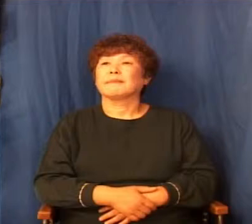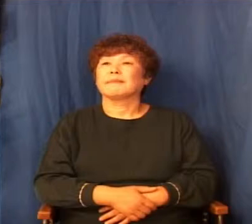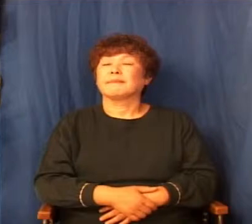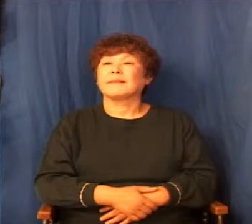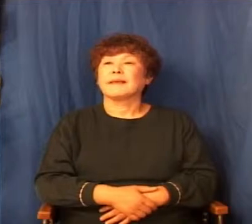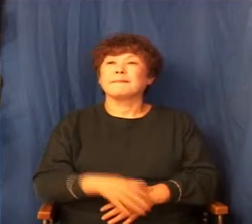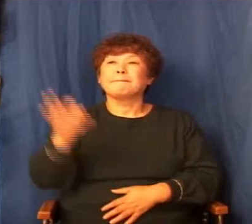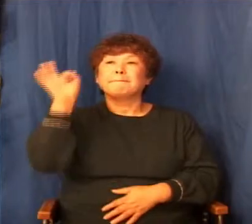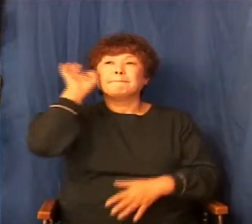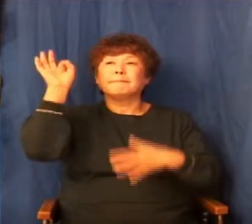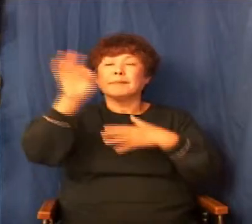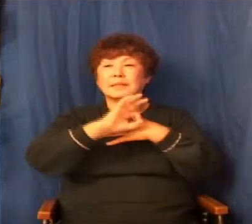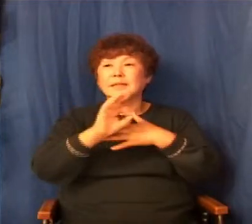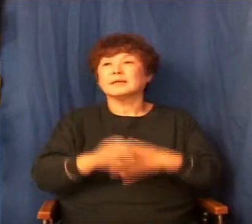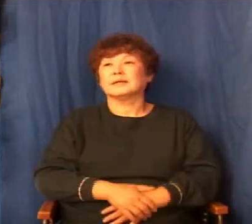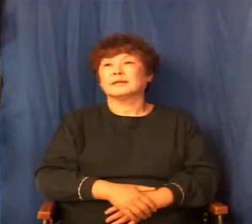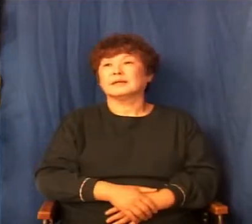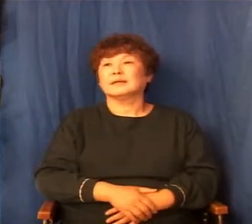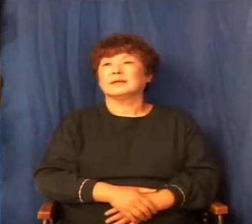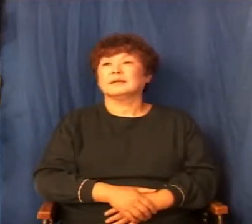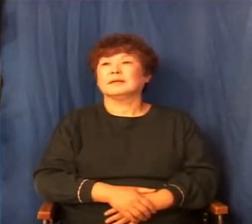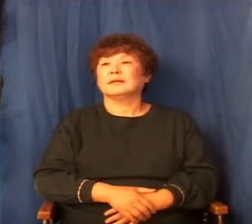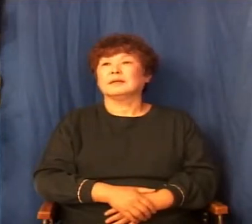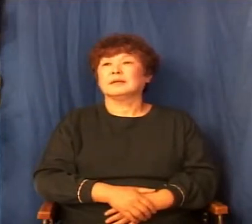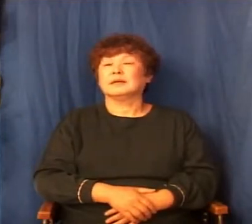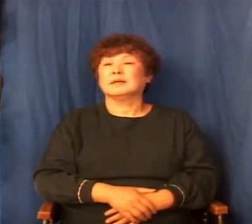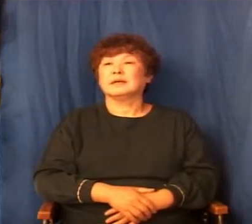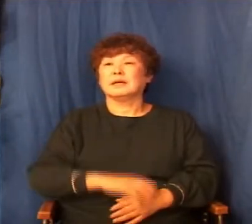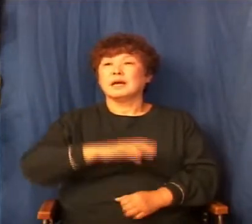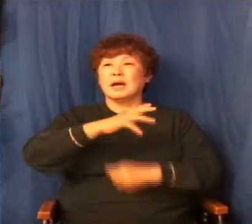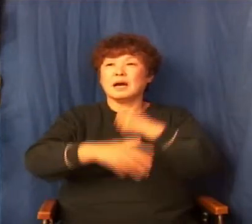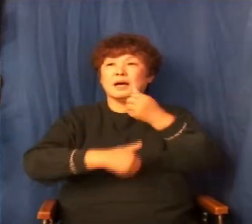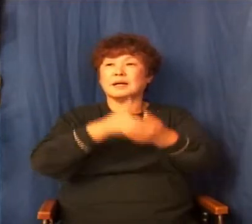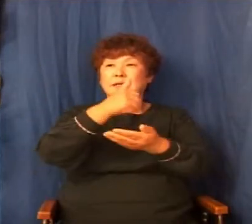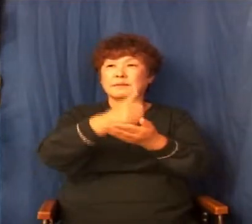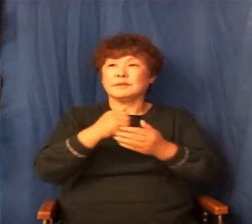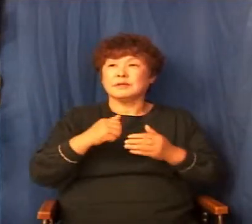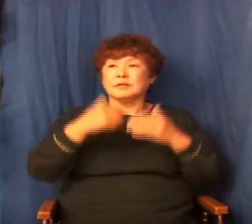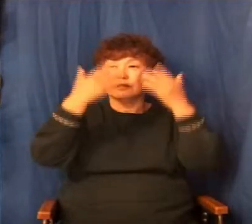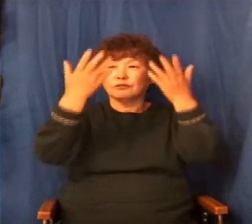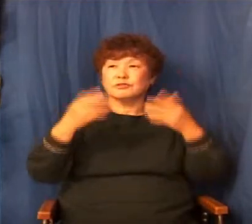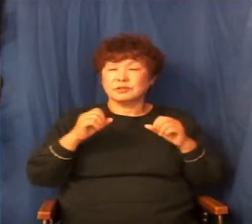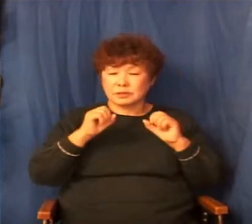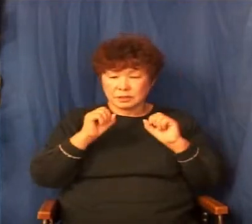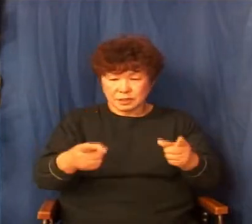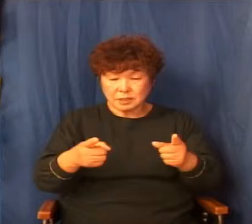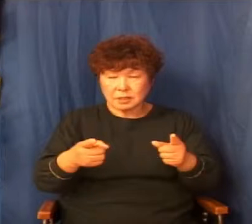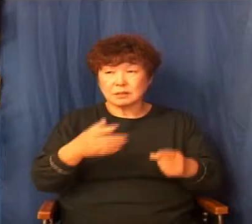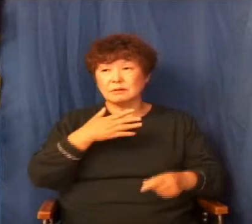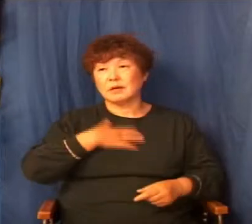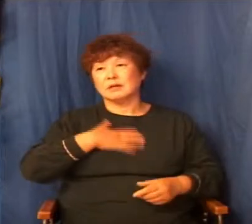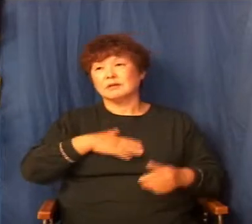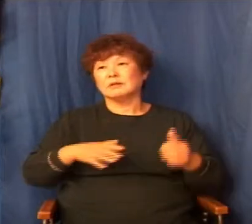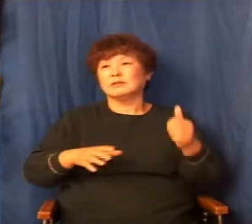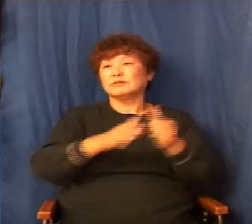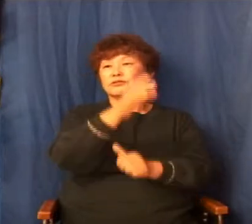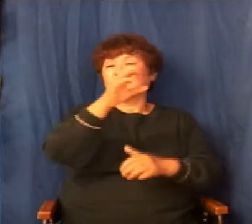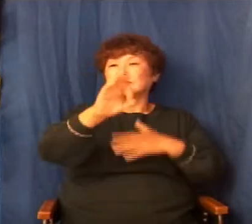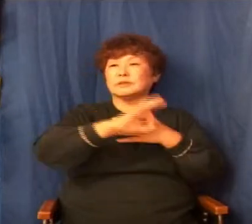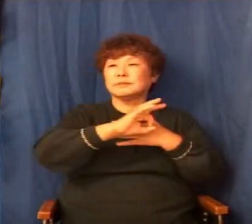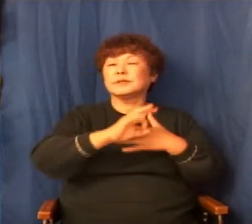만약에 이것을 하나님이 주신 기회로 알고 죽였으면 그때